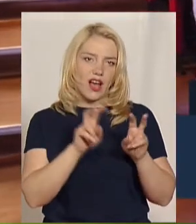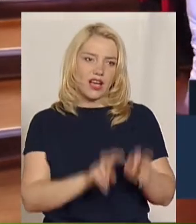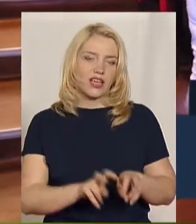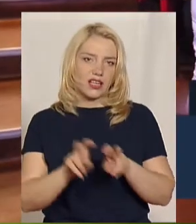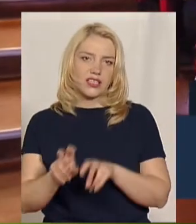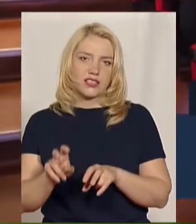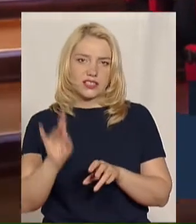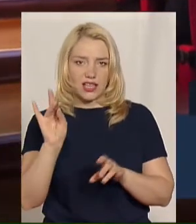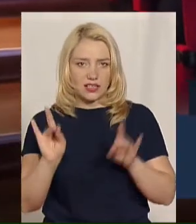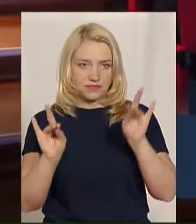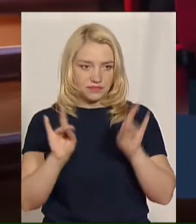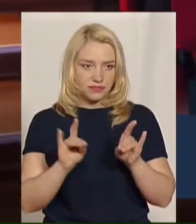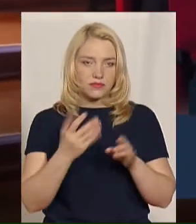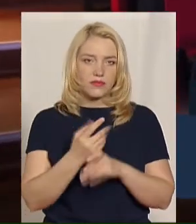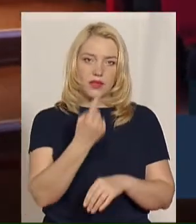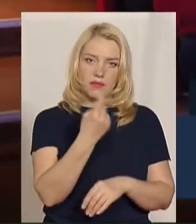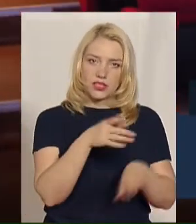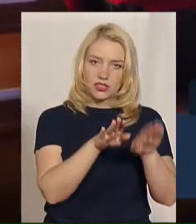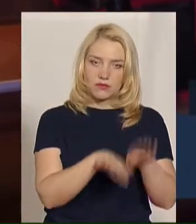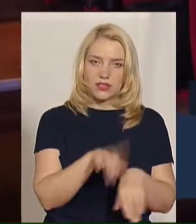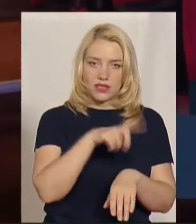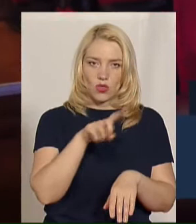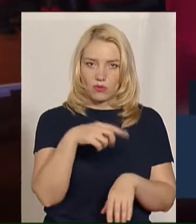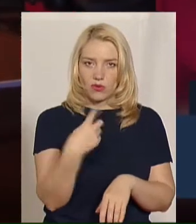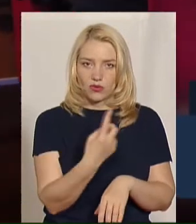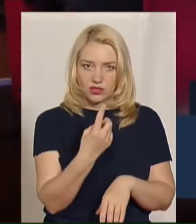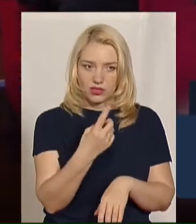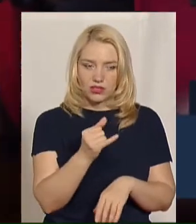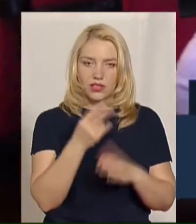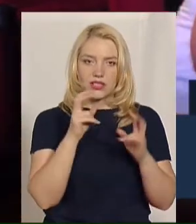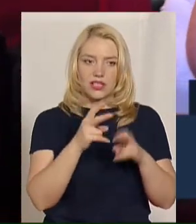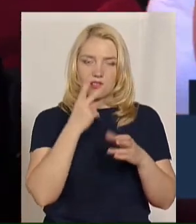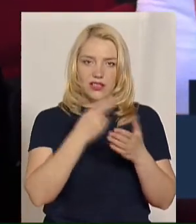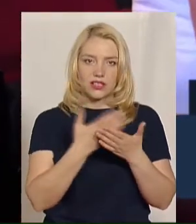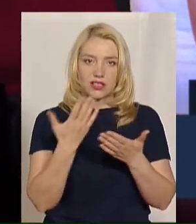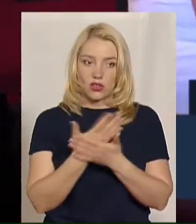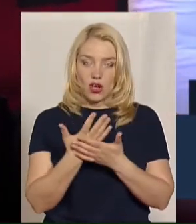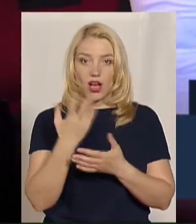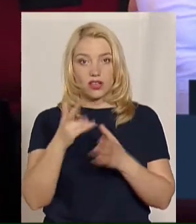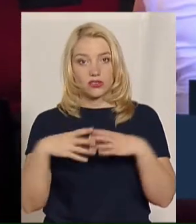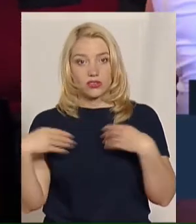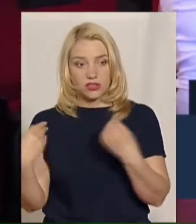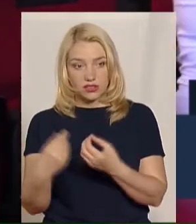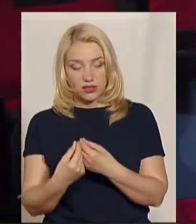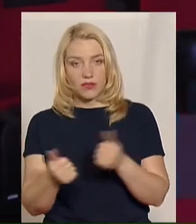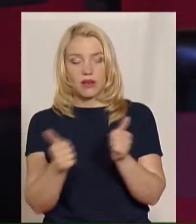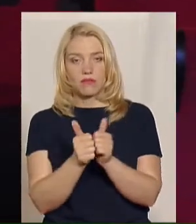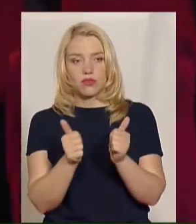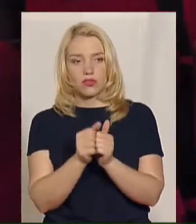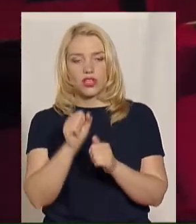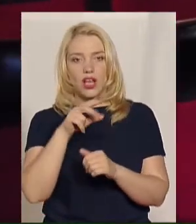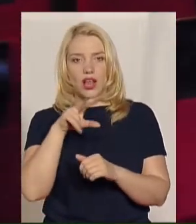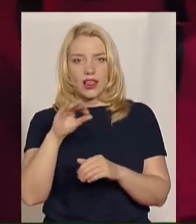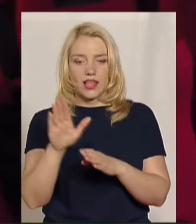на перше місце, наприклад, собі присісти, дивитися кіно. А якщо прийшла сім'я, вони можуть сидіти поруч, але між ними,